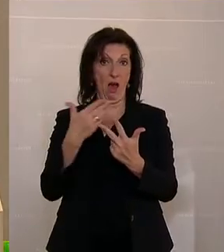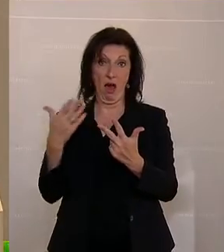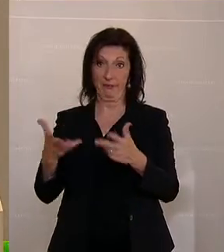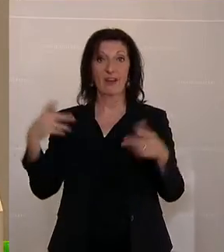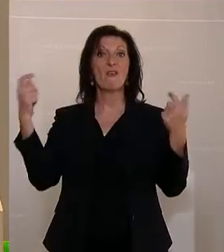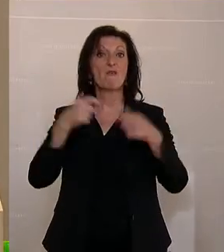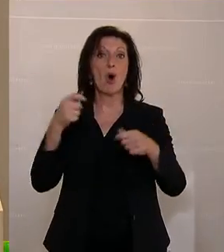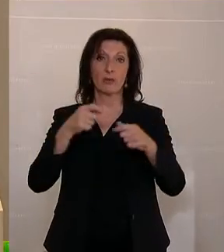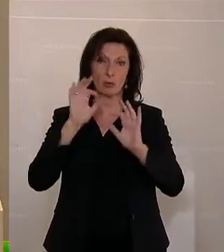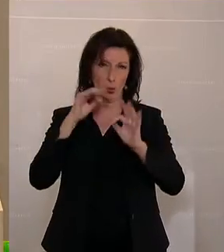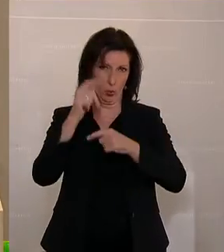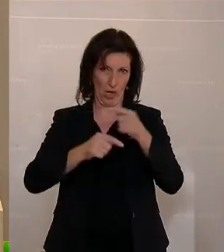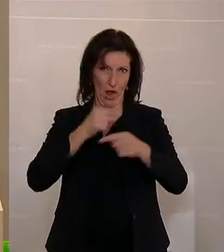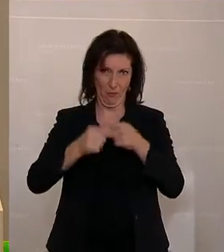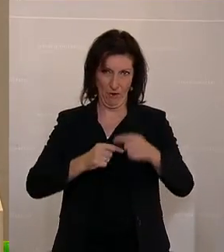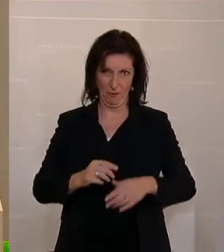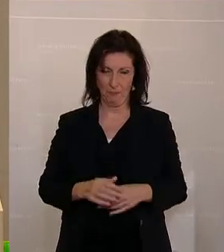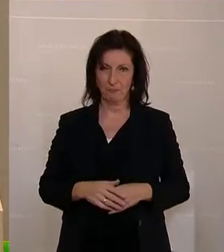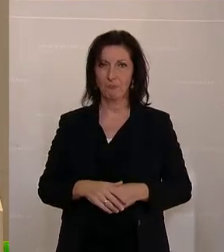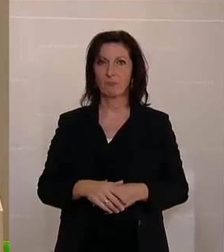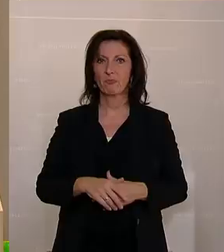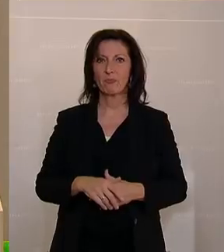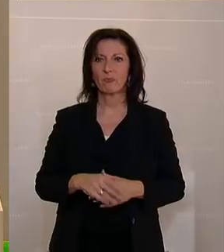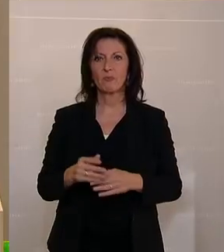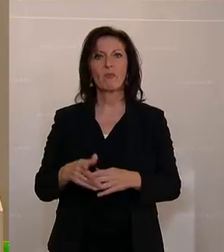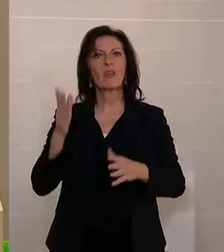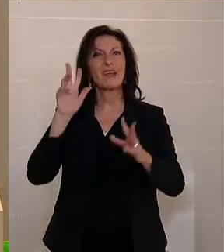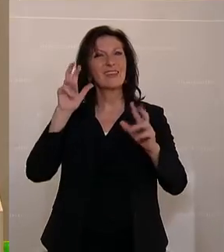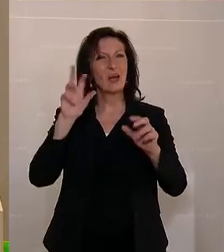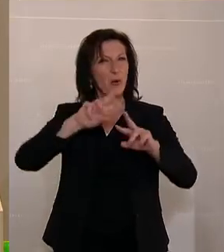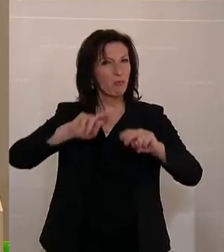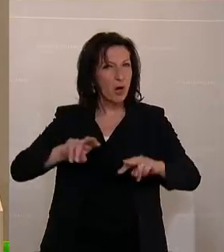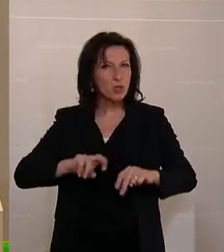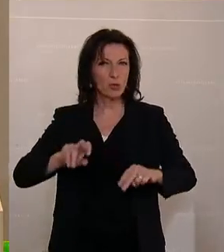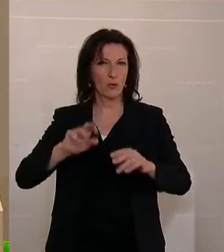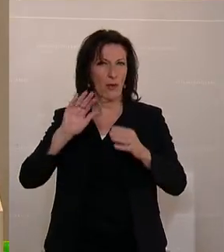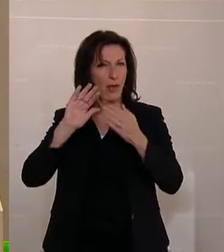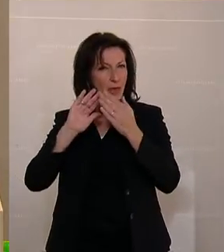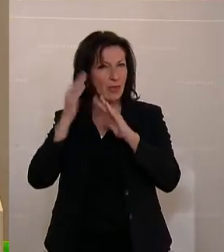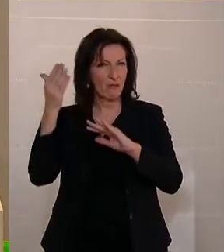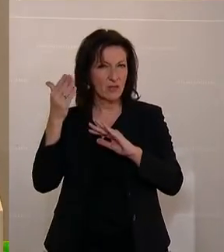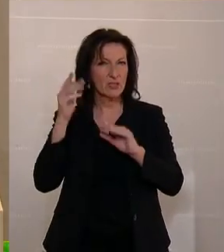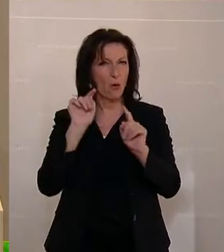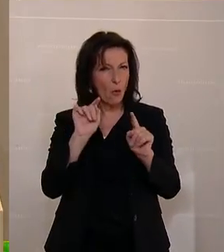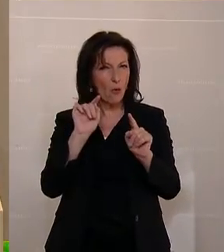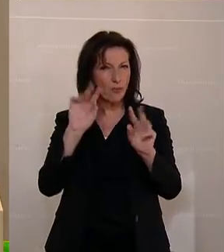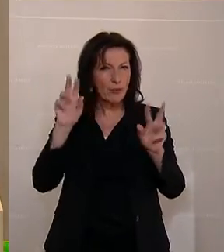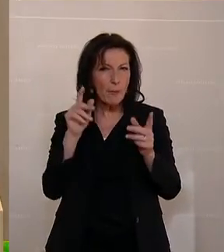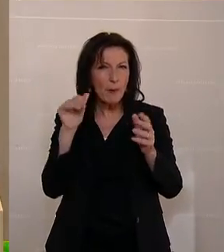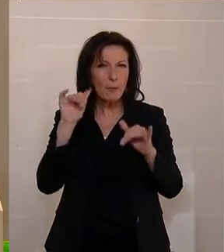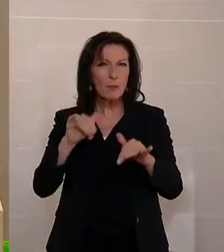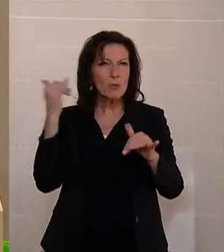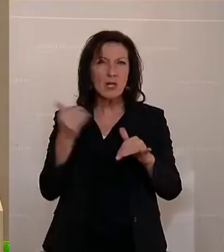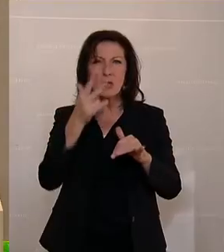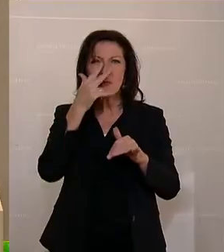Förderungen. Wenn es aber um Forschung und Innovation geht, müssen wir uns auch ein bisschen anschauen, was ist der Input und was ist der Output